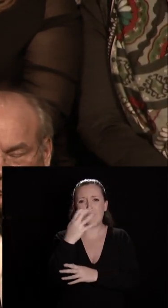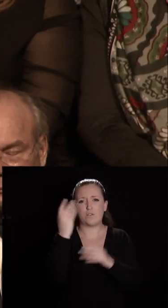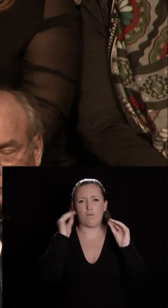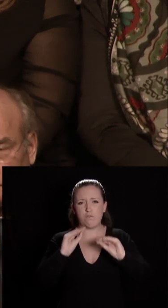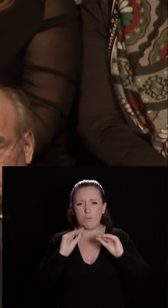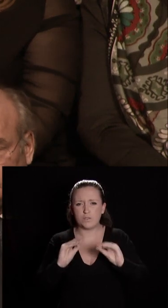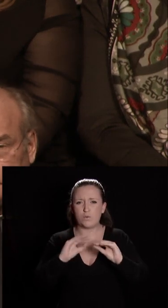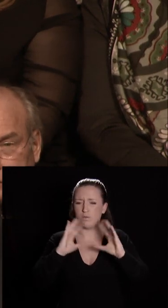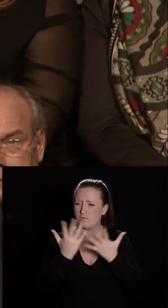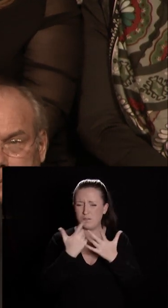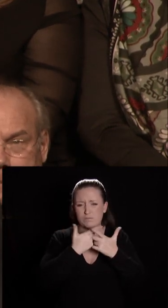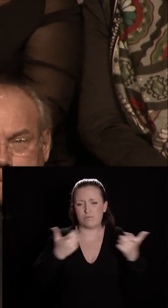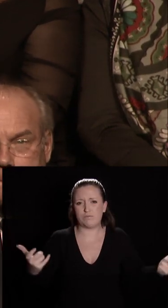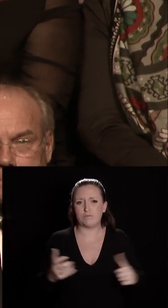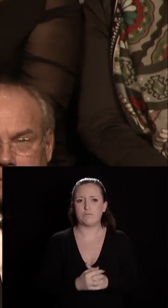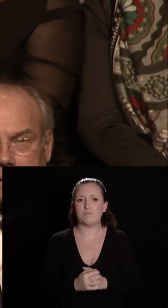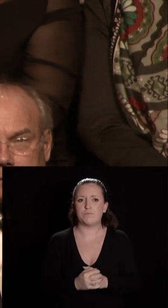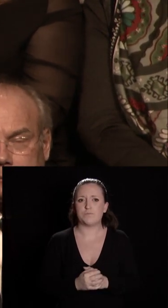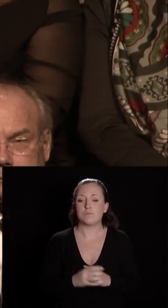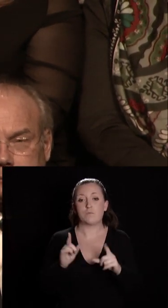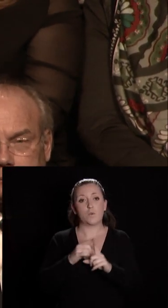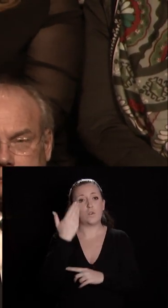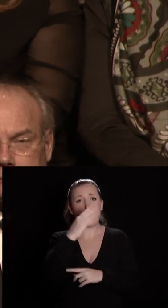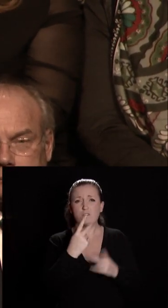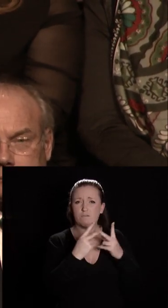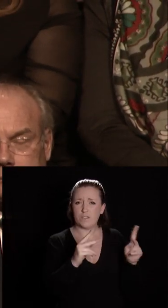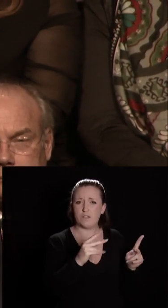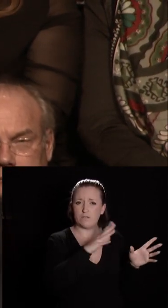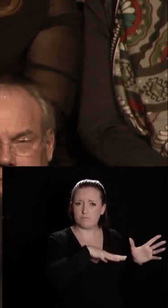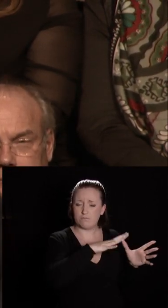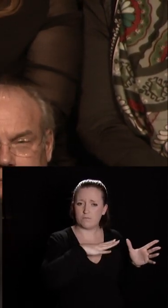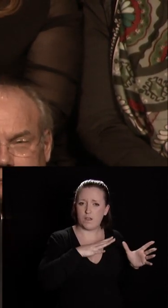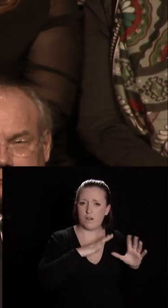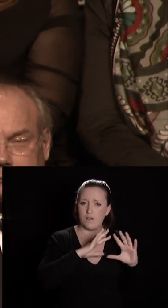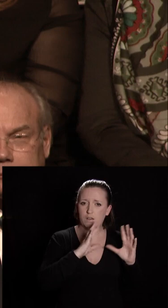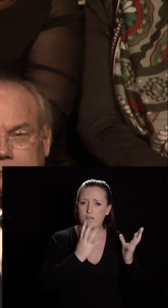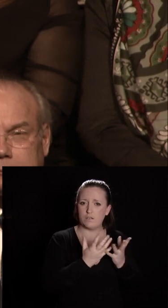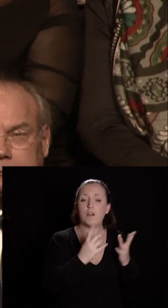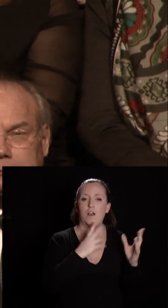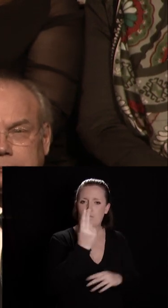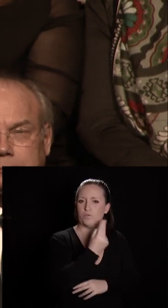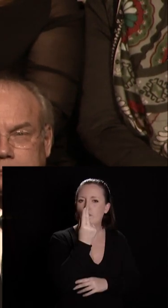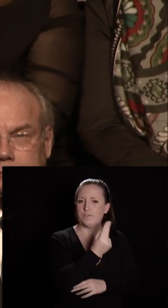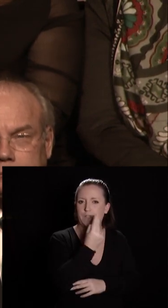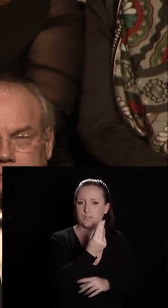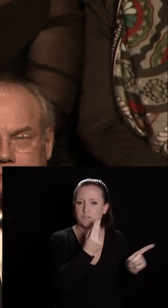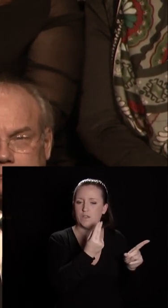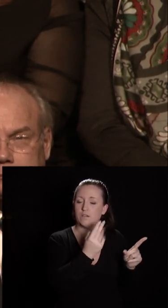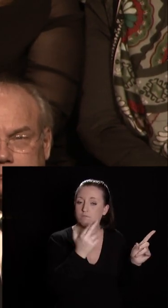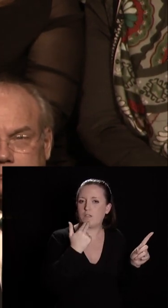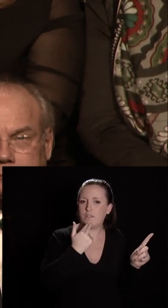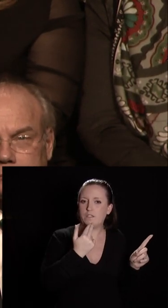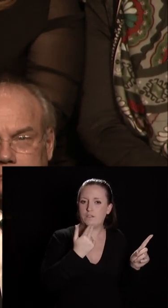toutes disciplines confondues. Quelle autre métropole que Dijon accueille, outre une université de très grande qualité,